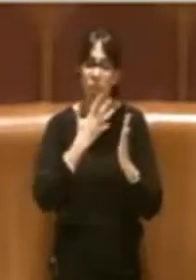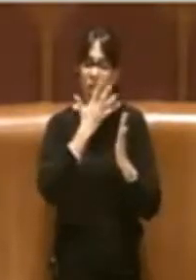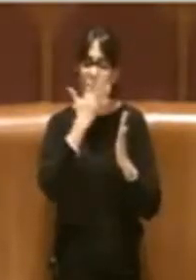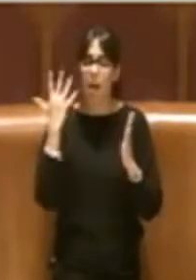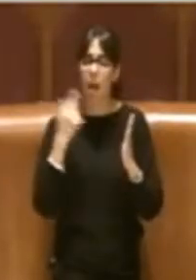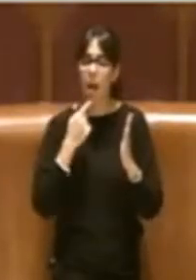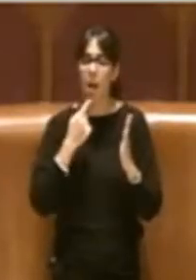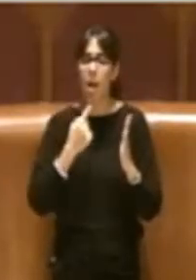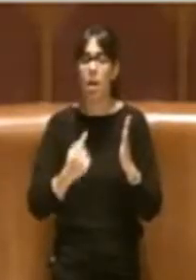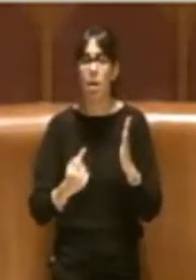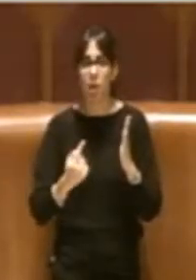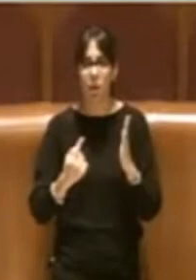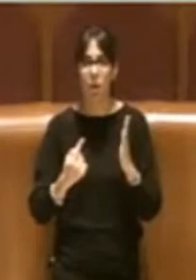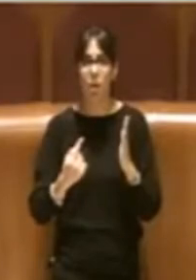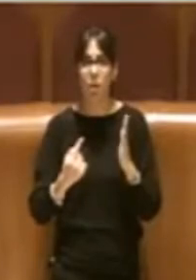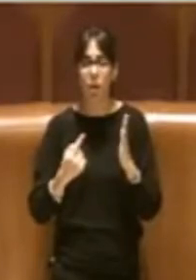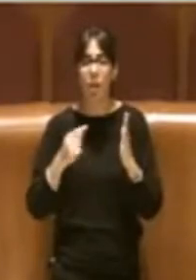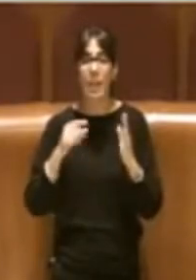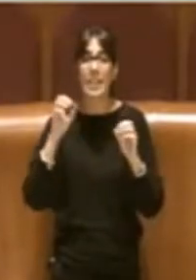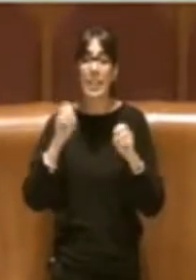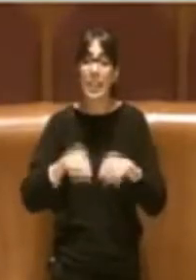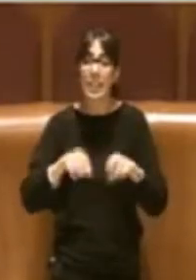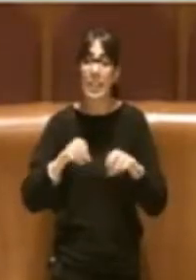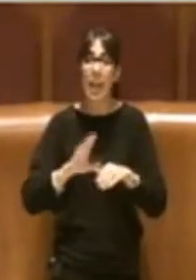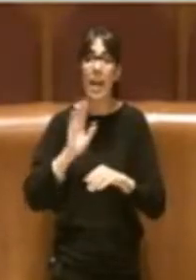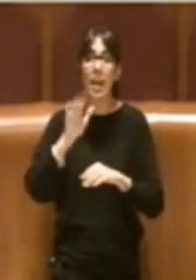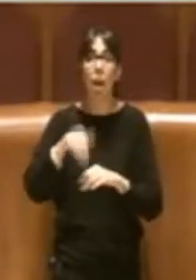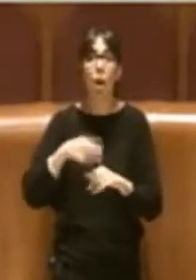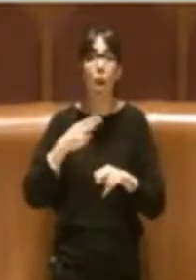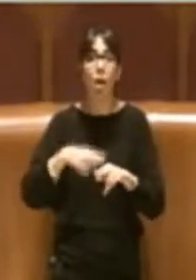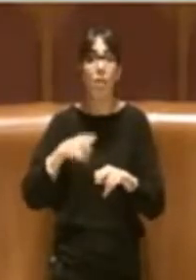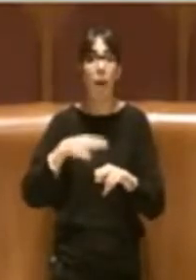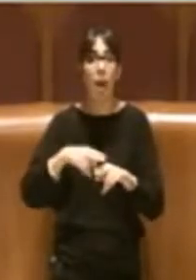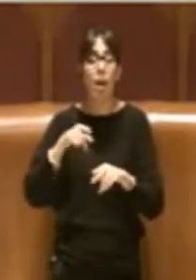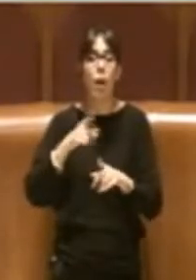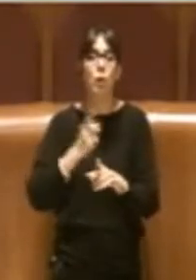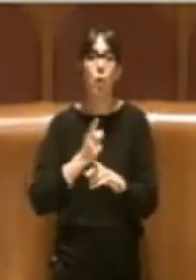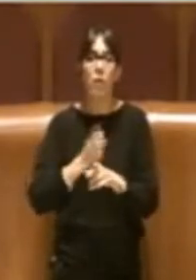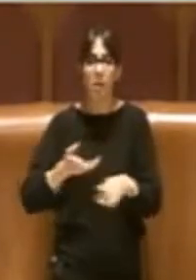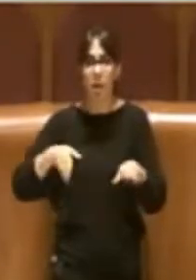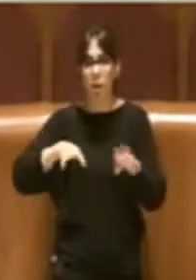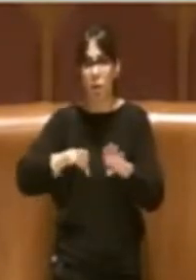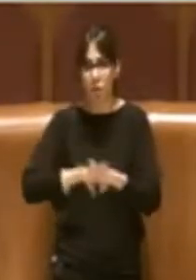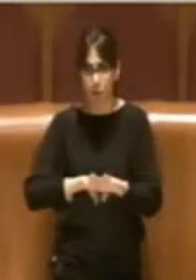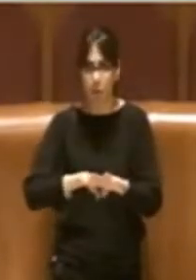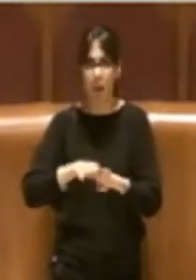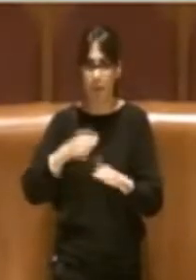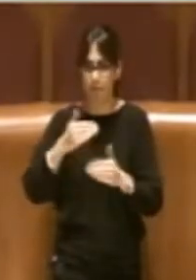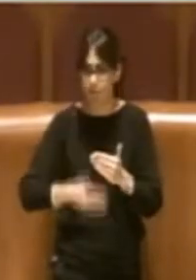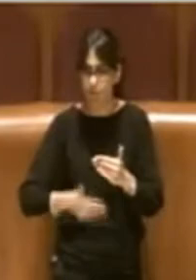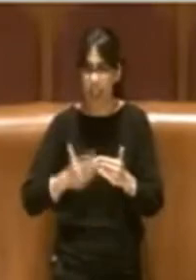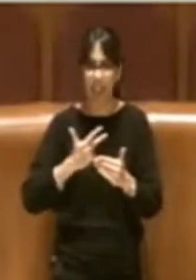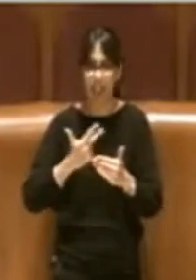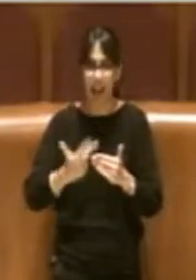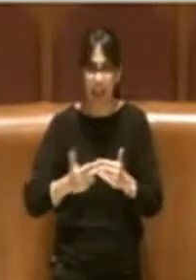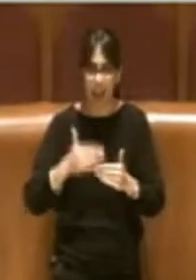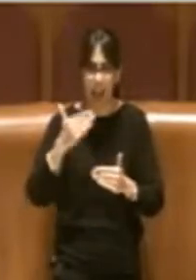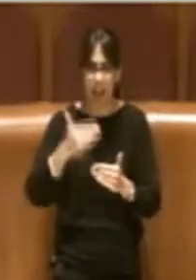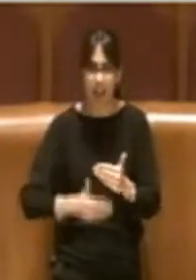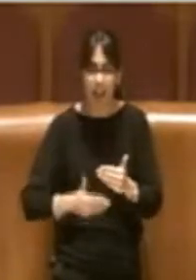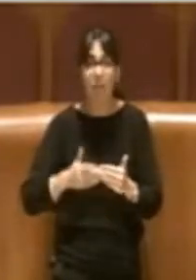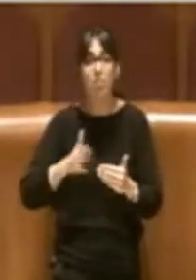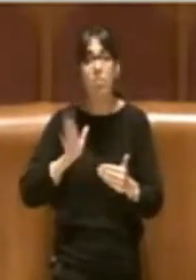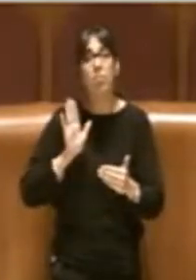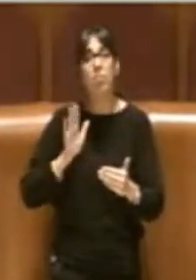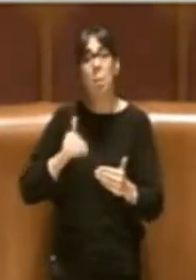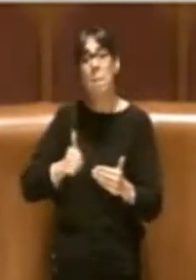indicato che la discarica di Colleferro doveva chiudere entro tre anni a fronte di un piano